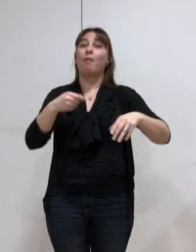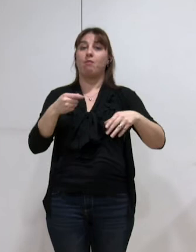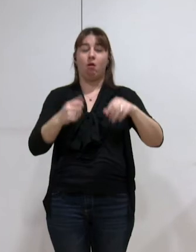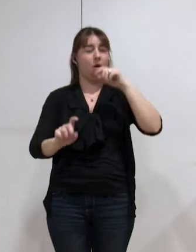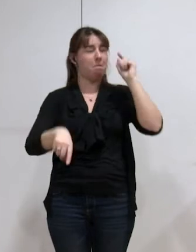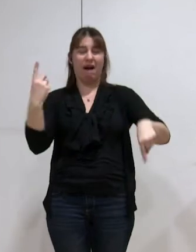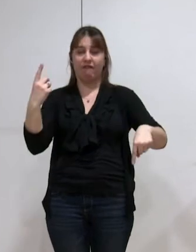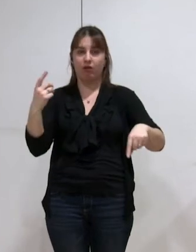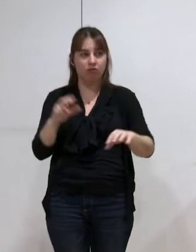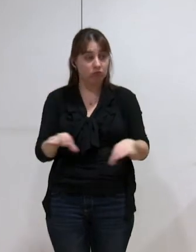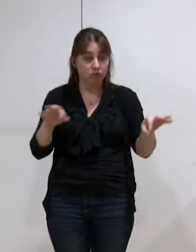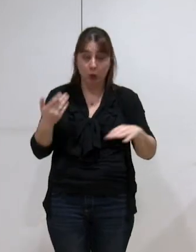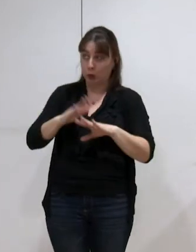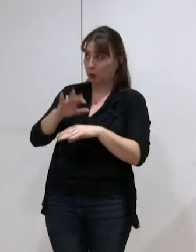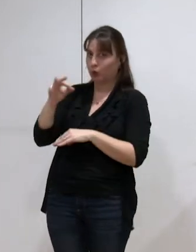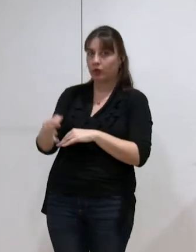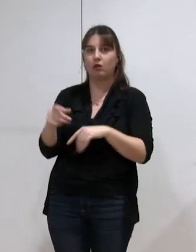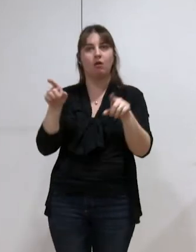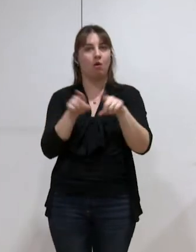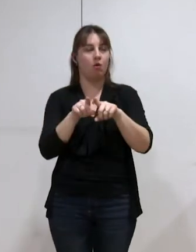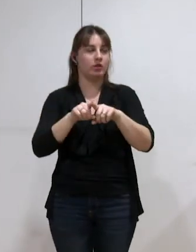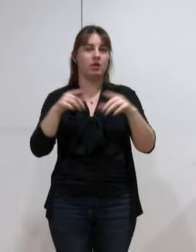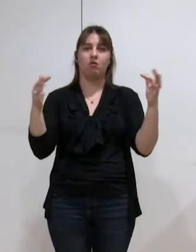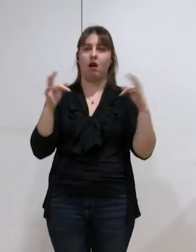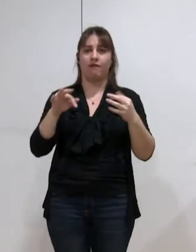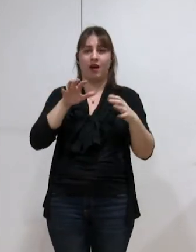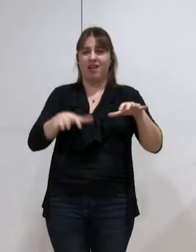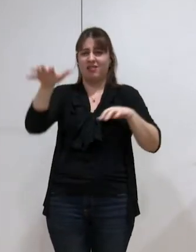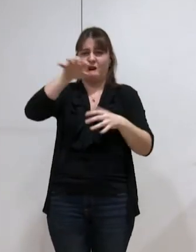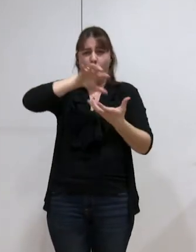et le grand saut en termes de simplification du millefeuille territorial.